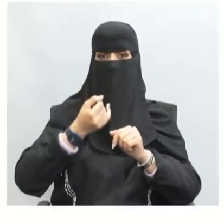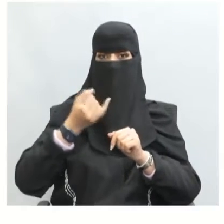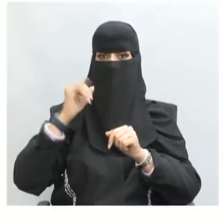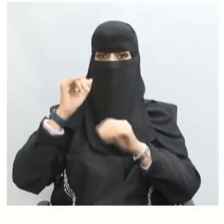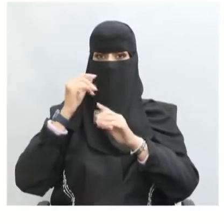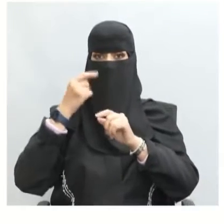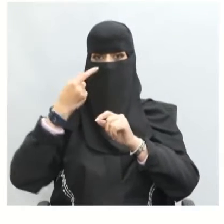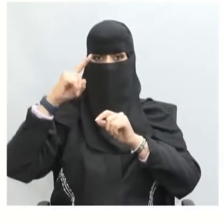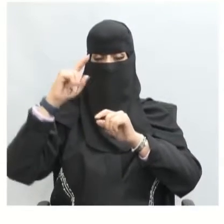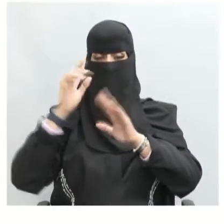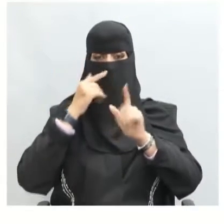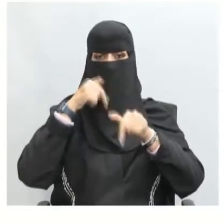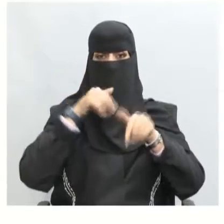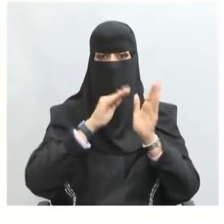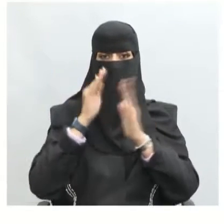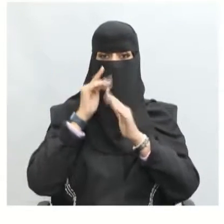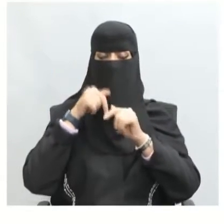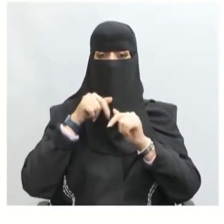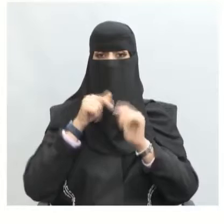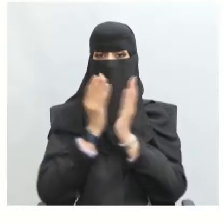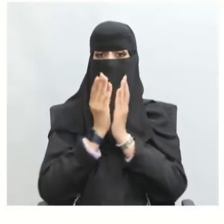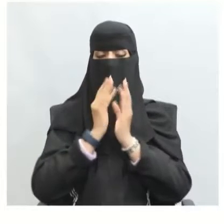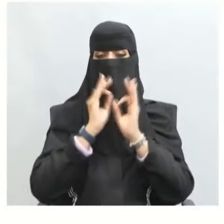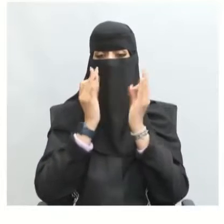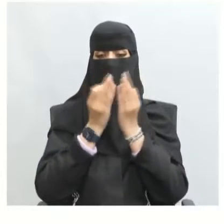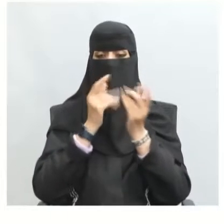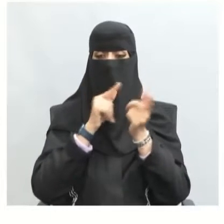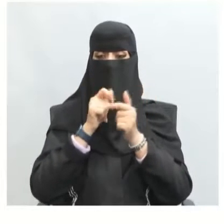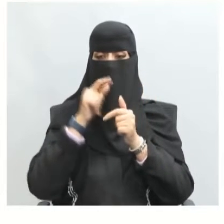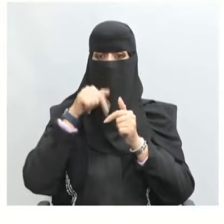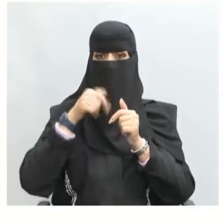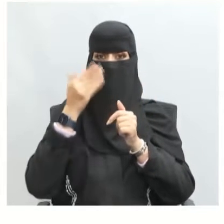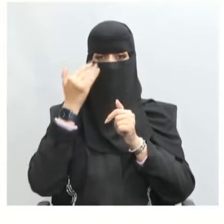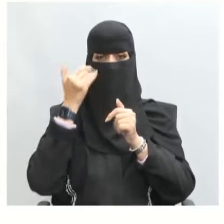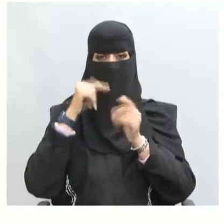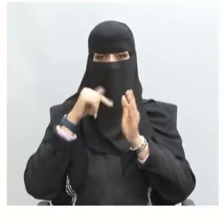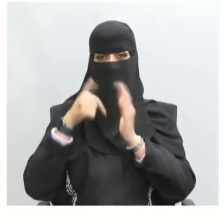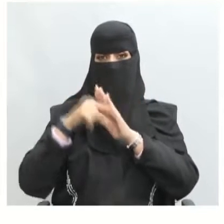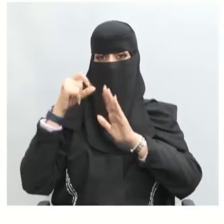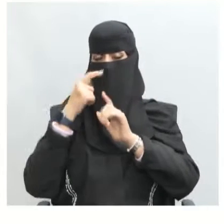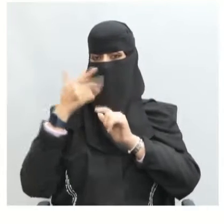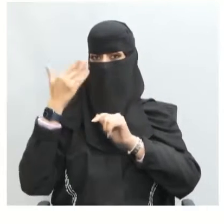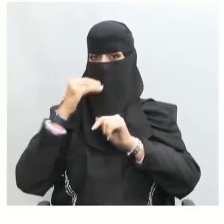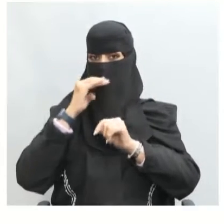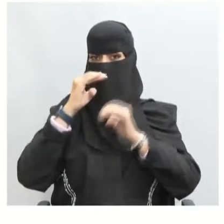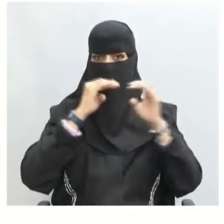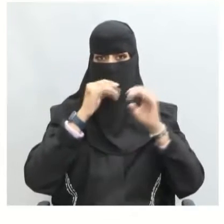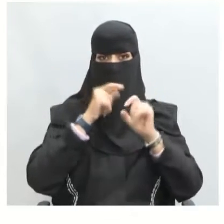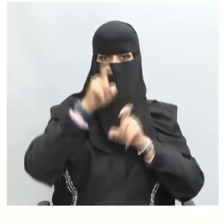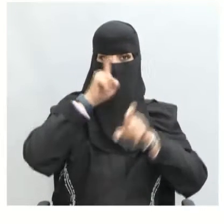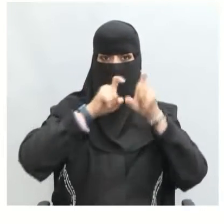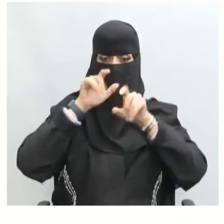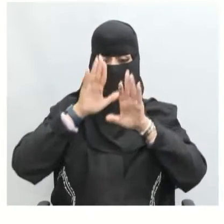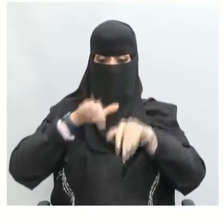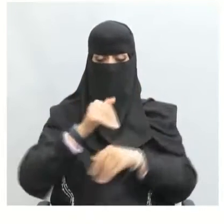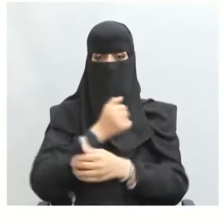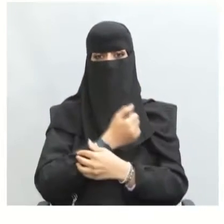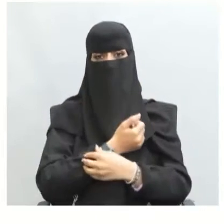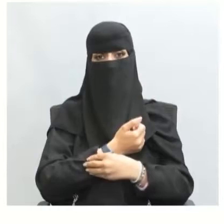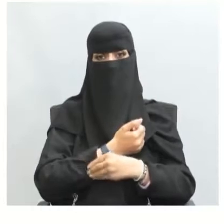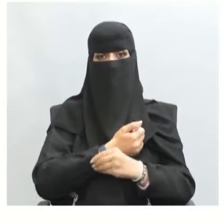في مادة الدراسات الاجتماعية نراجع درسنا السابق ونجيب على الأسئلة التالية